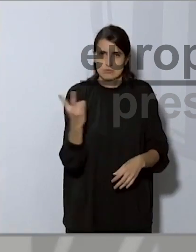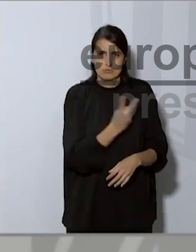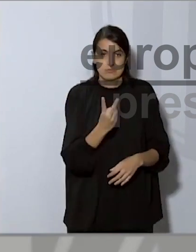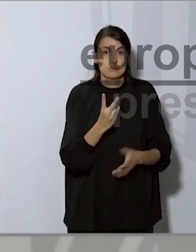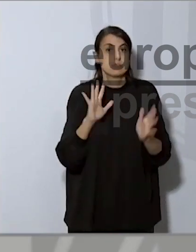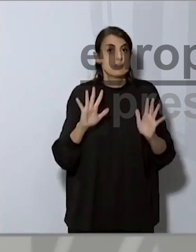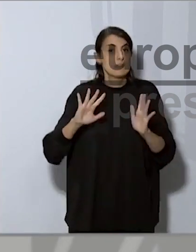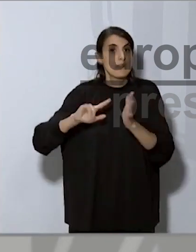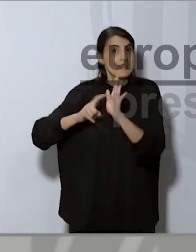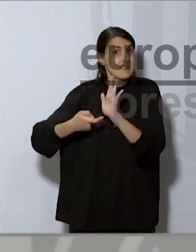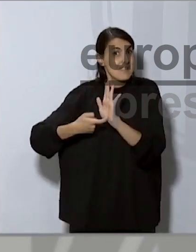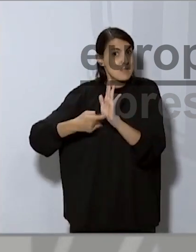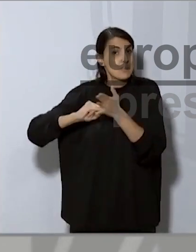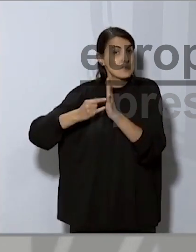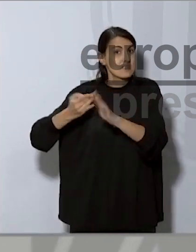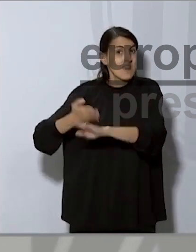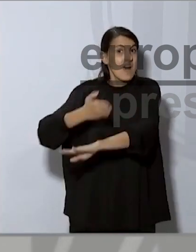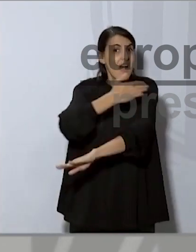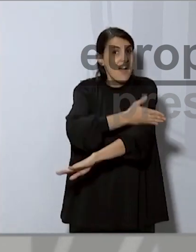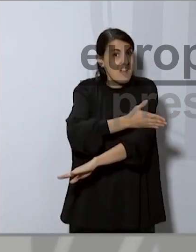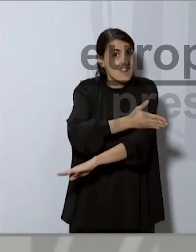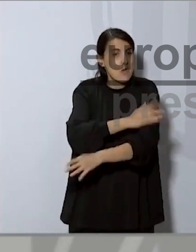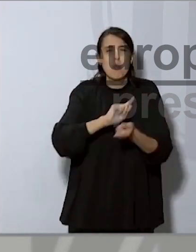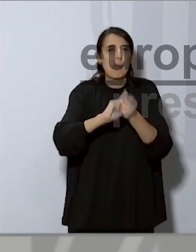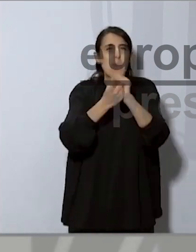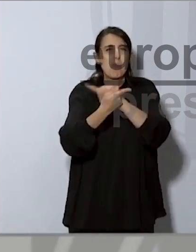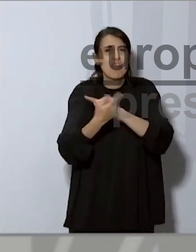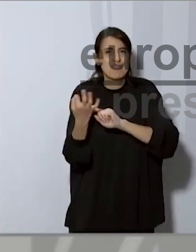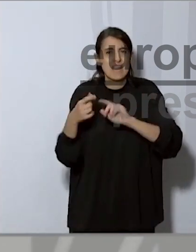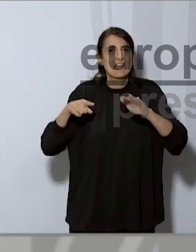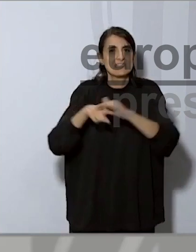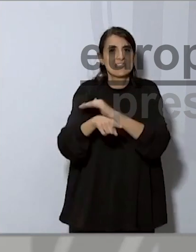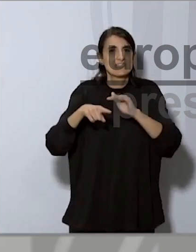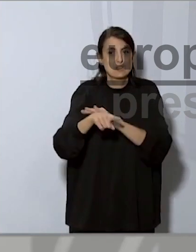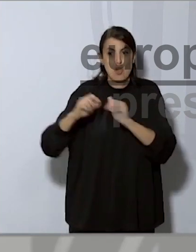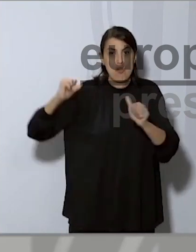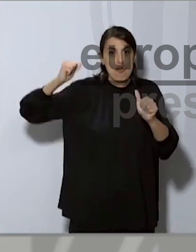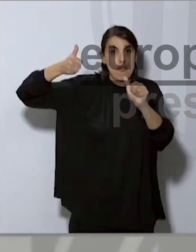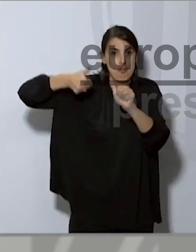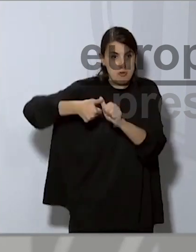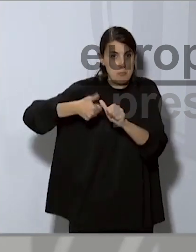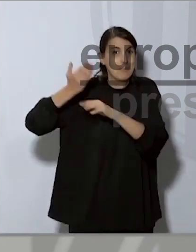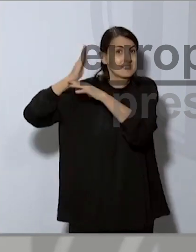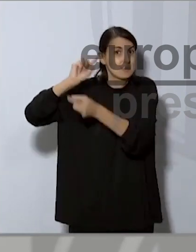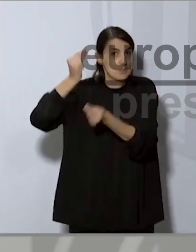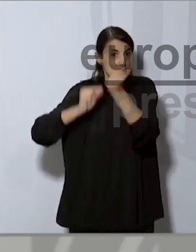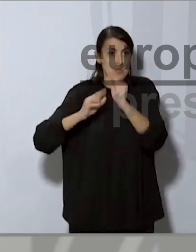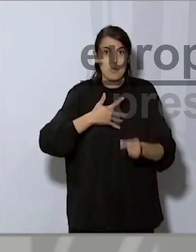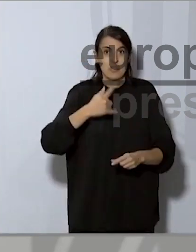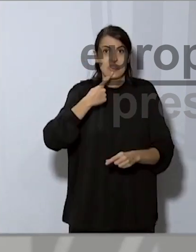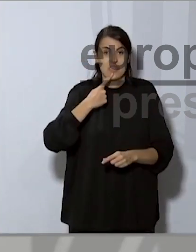avantprojecte de llei modifica el fins ara habitual tràmit de presentació de pressupostos. S'elimina l